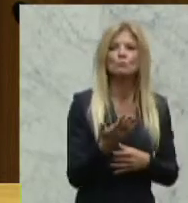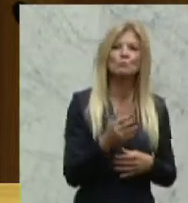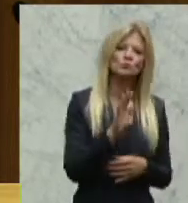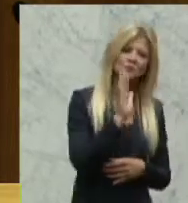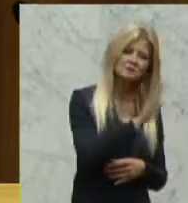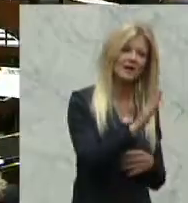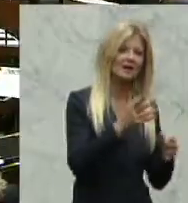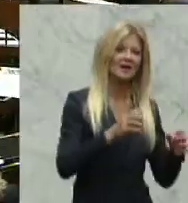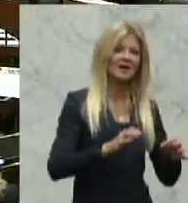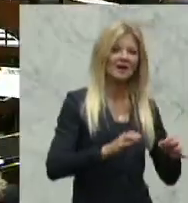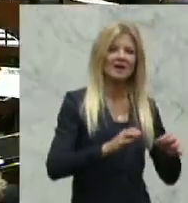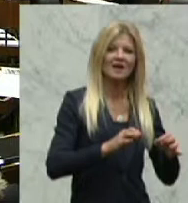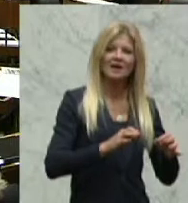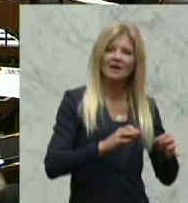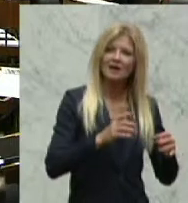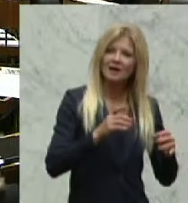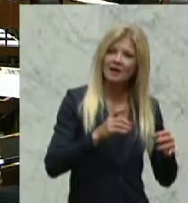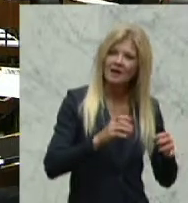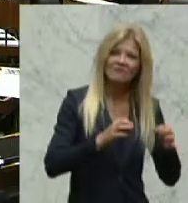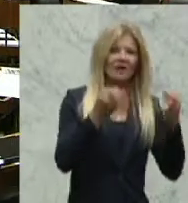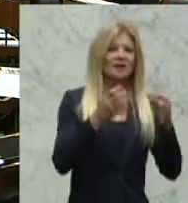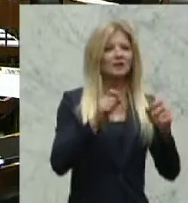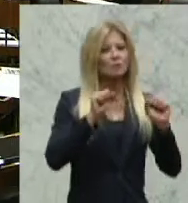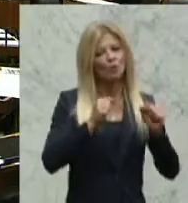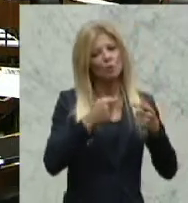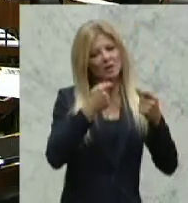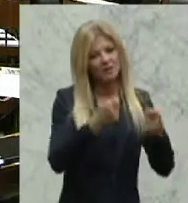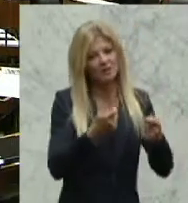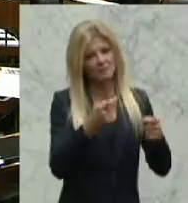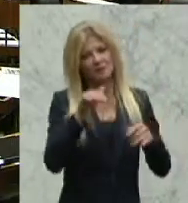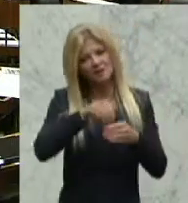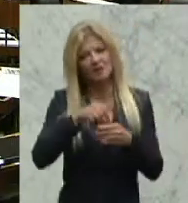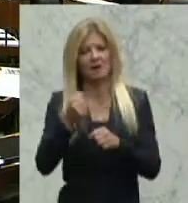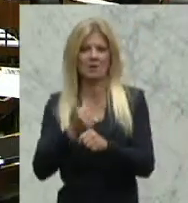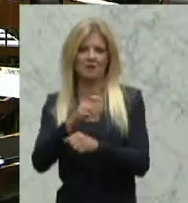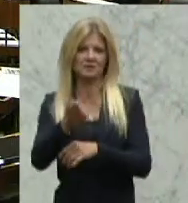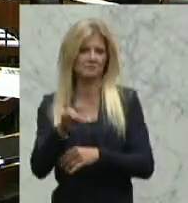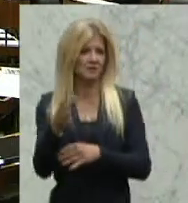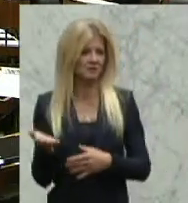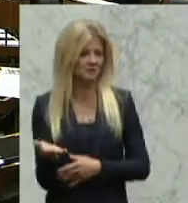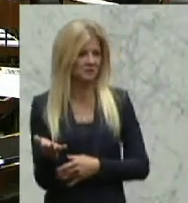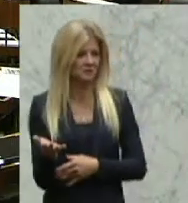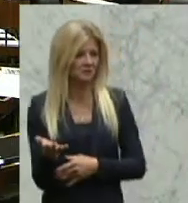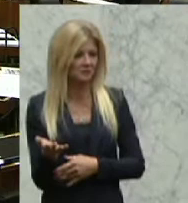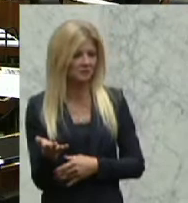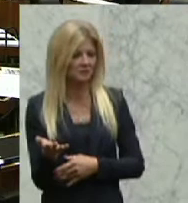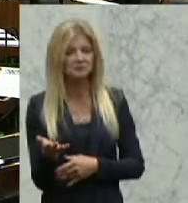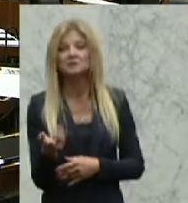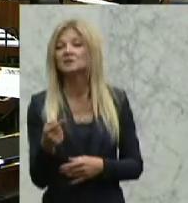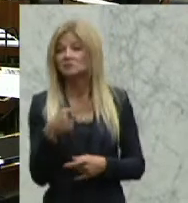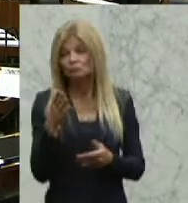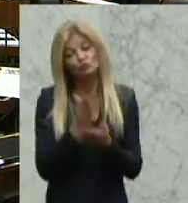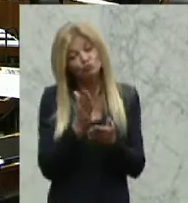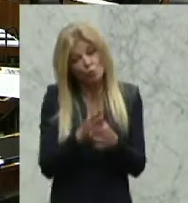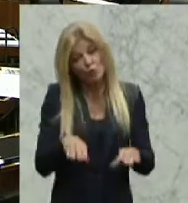in den Kindergärten ermöglichen, die sie benötigen. Das heißt, wir müssen Kindergartengruppen kleiner machen. Der Ansatz ist ja schon da.